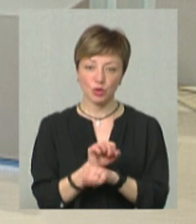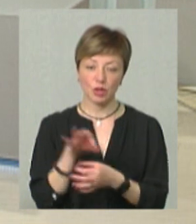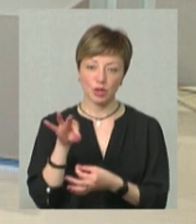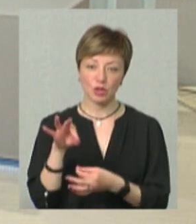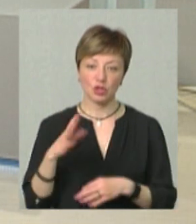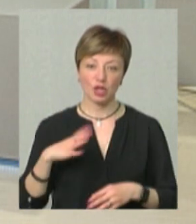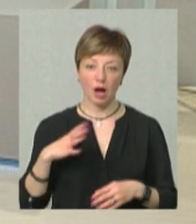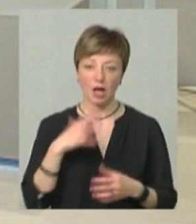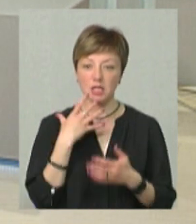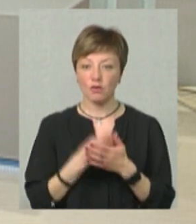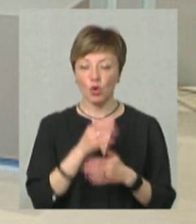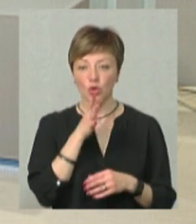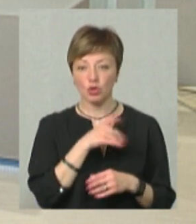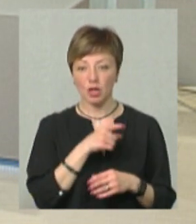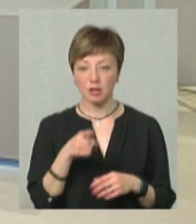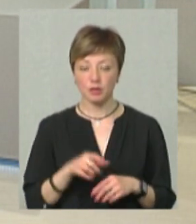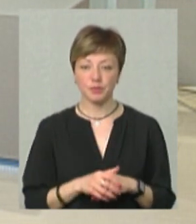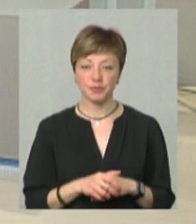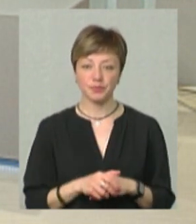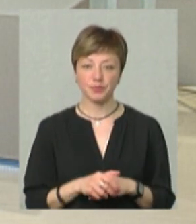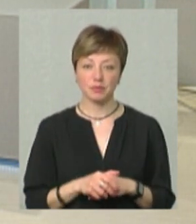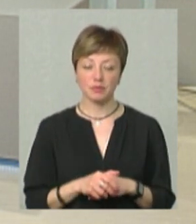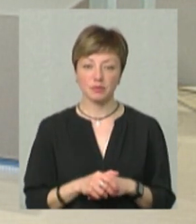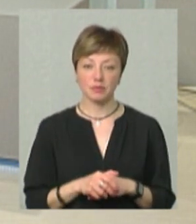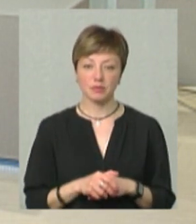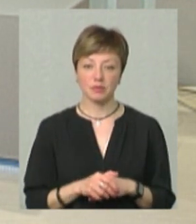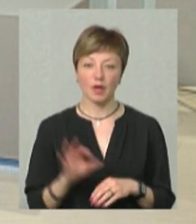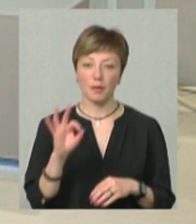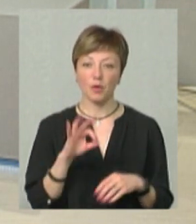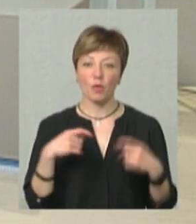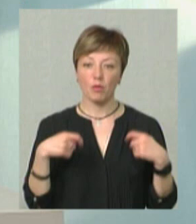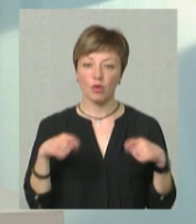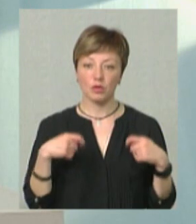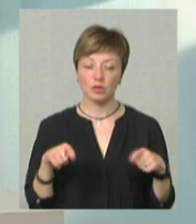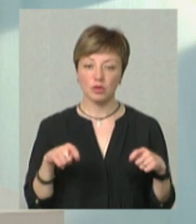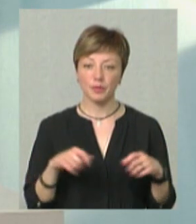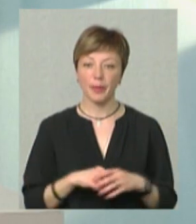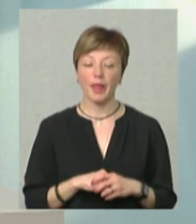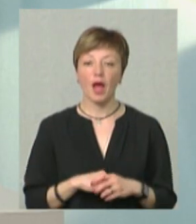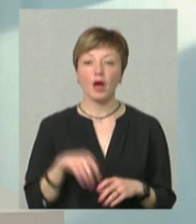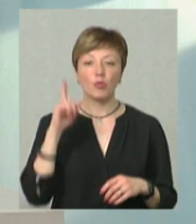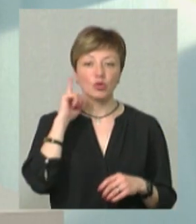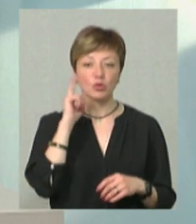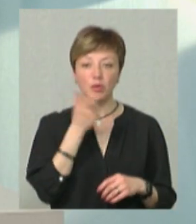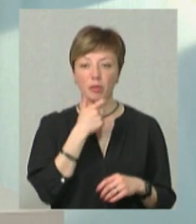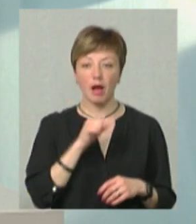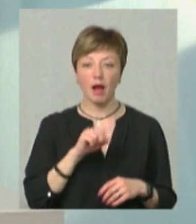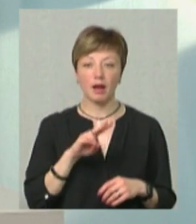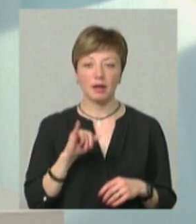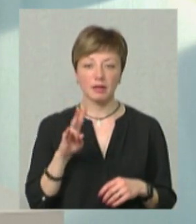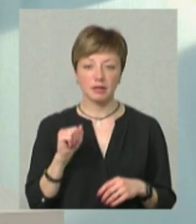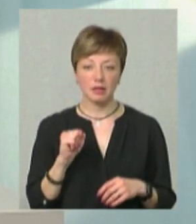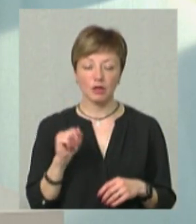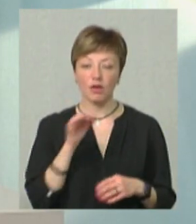чекає свого часу. Ось в такому плані стосовно продажу. Ми почули від пані Аліни про те, що,